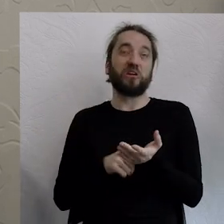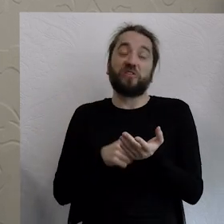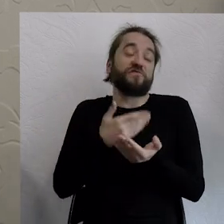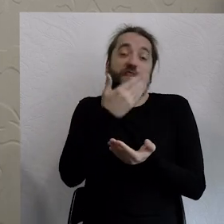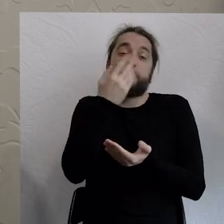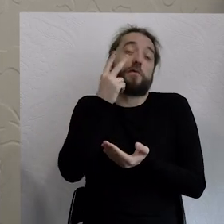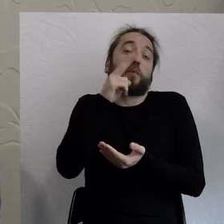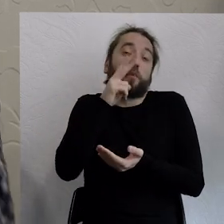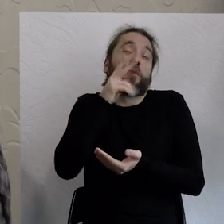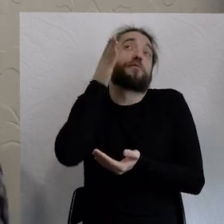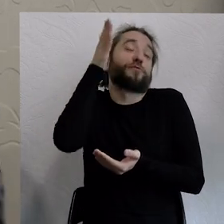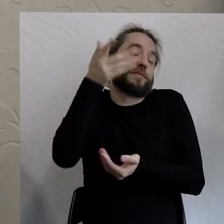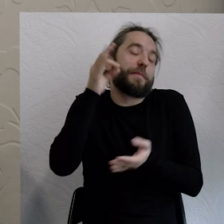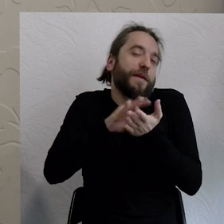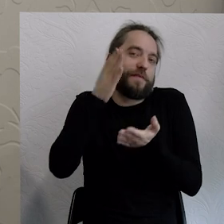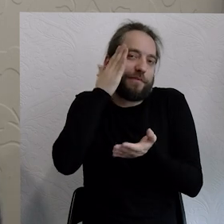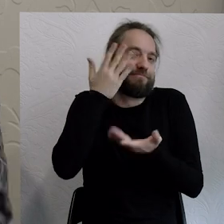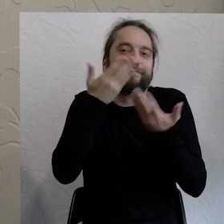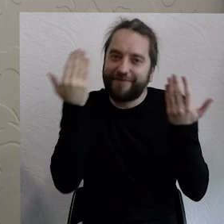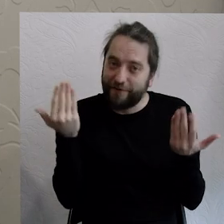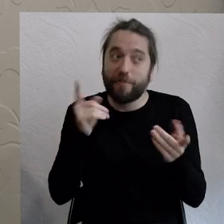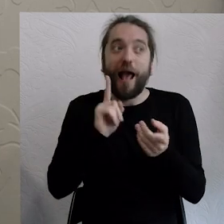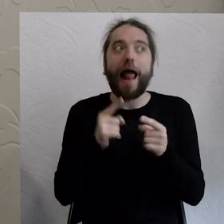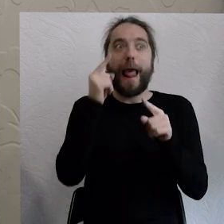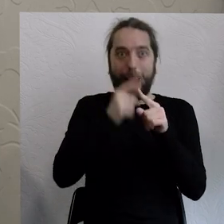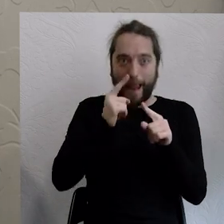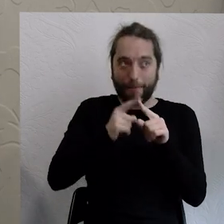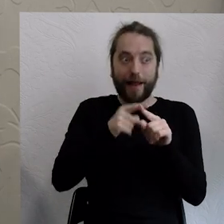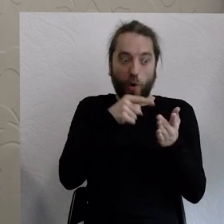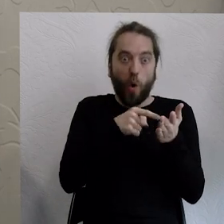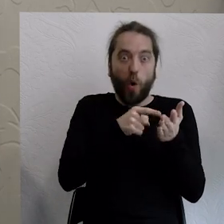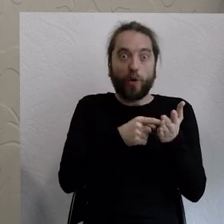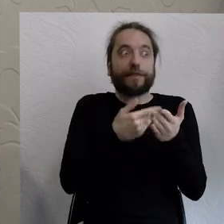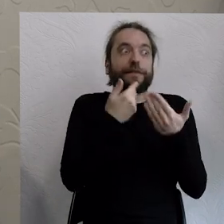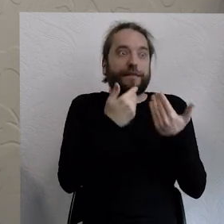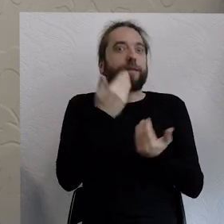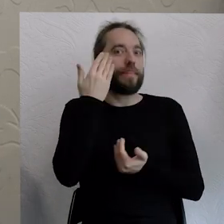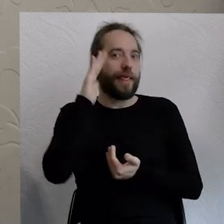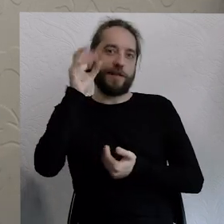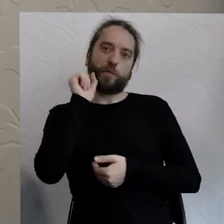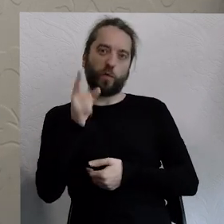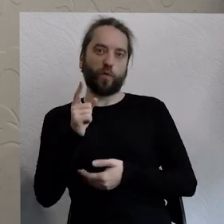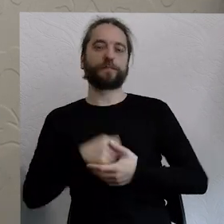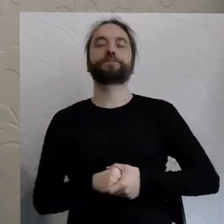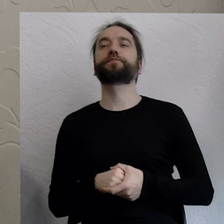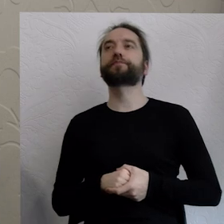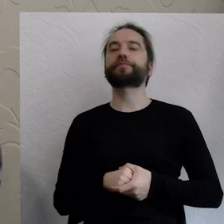nieprzewidywalne, ale jakby są elementy, które dają nadzieję. Natomiast nie